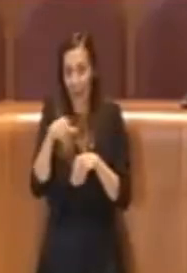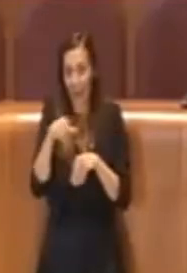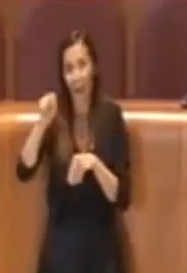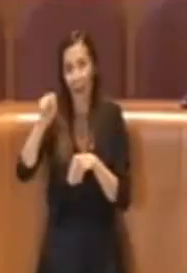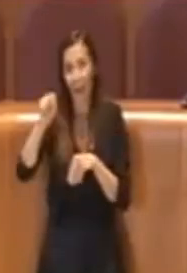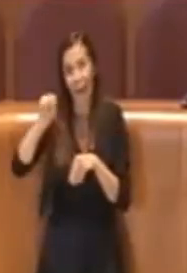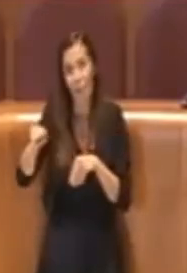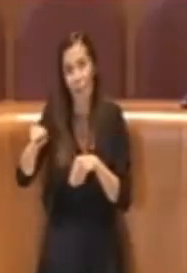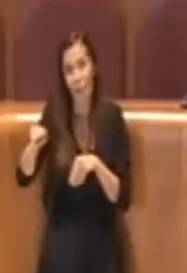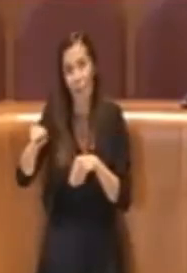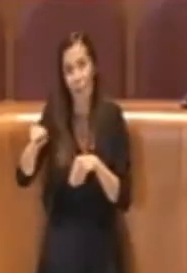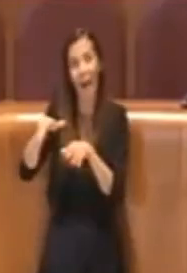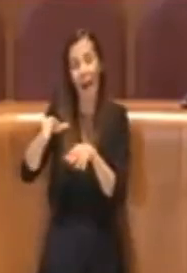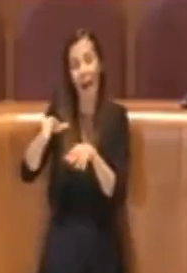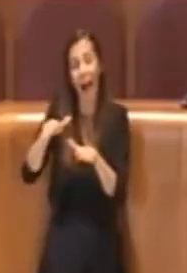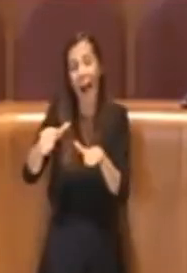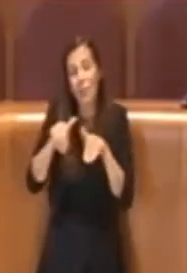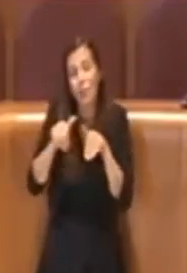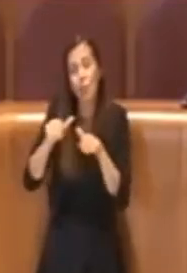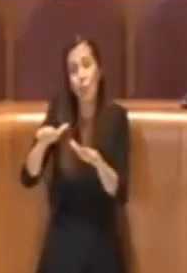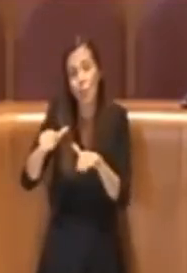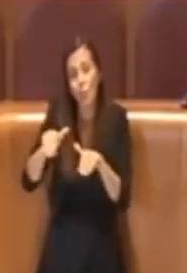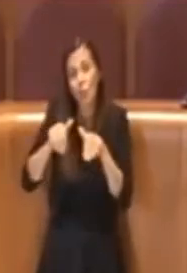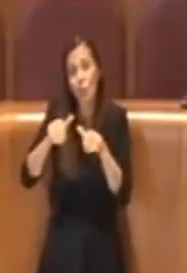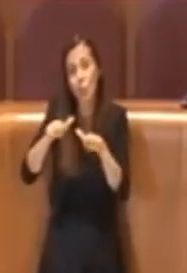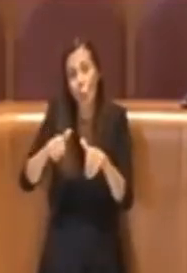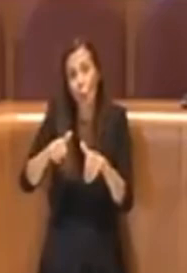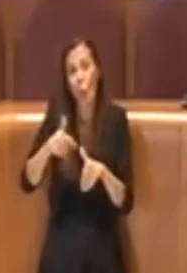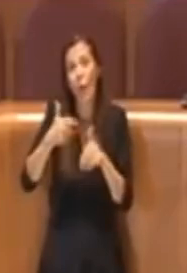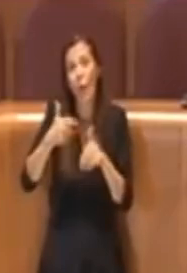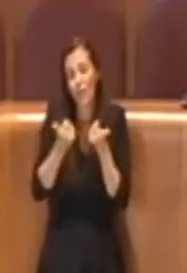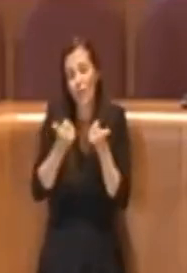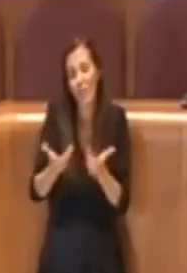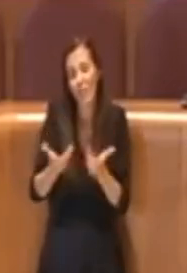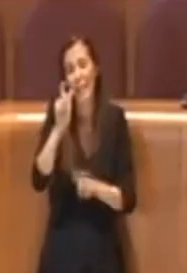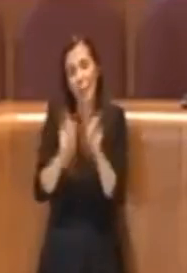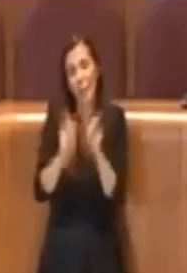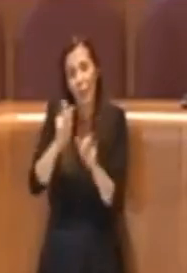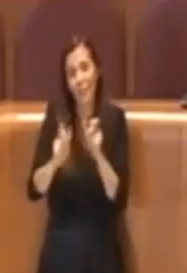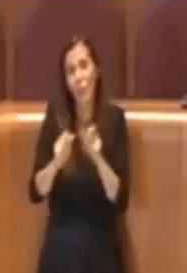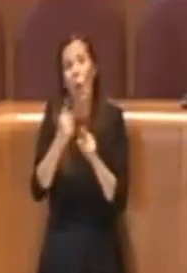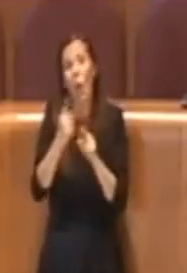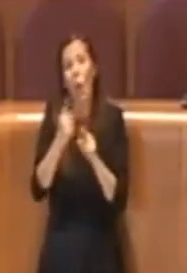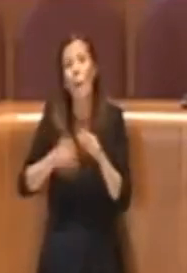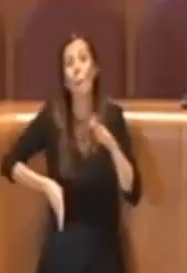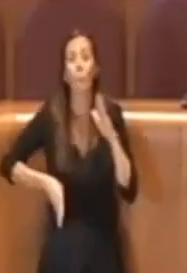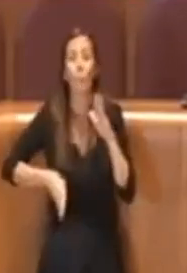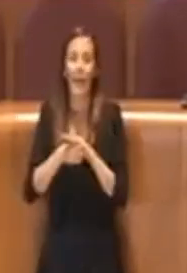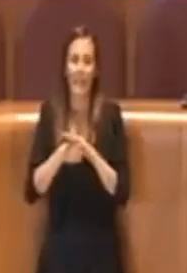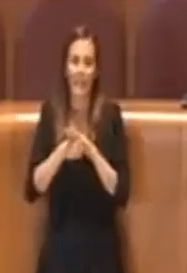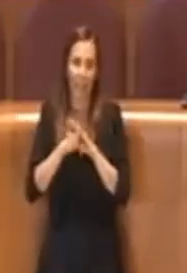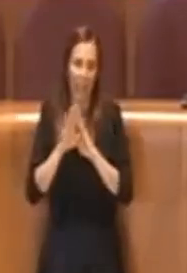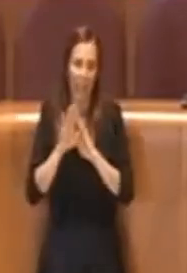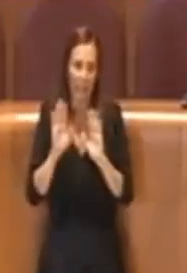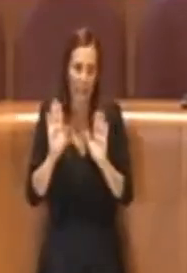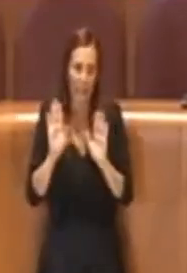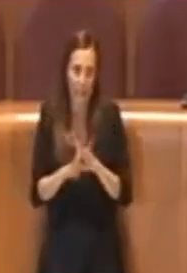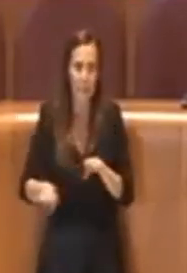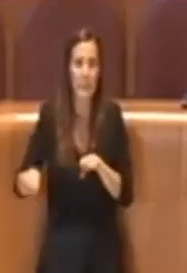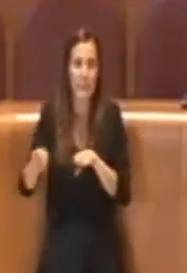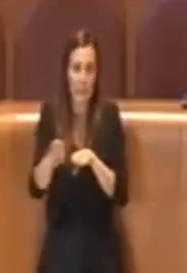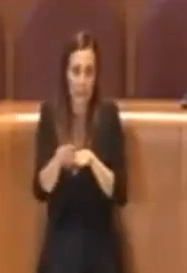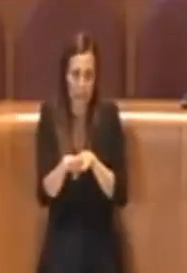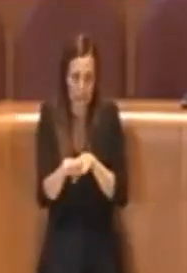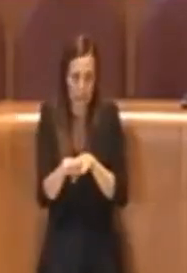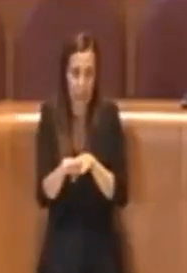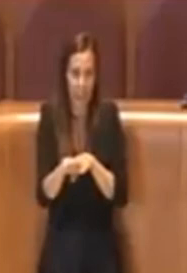saranno centinaia di persone assunte, è una prima fase. C'è